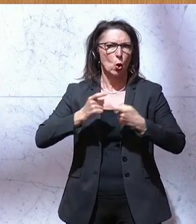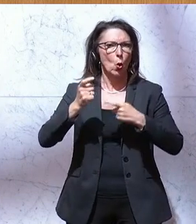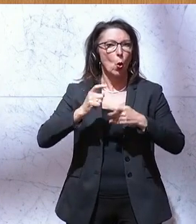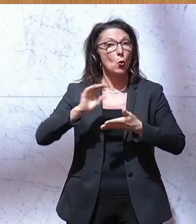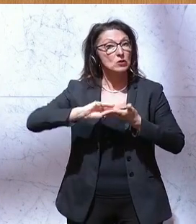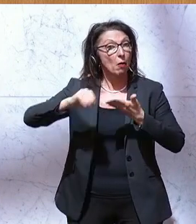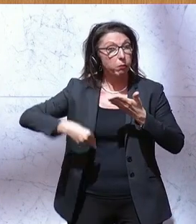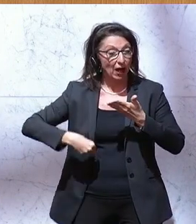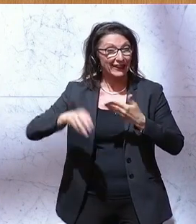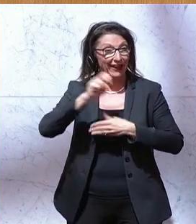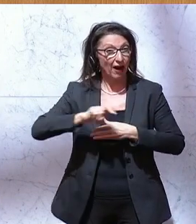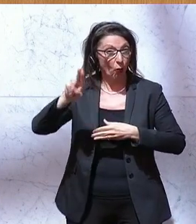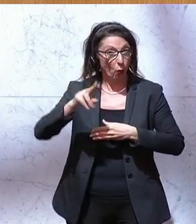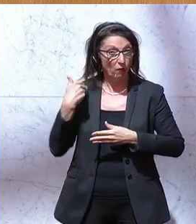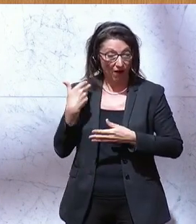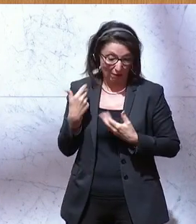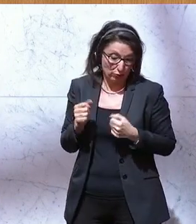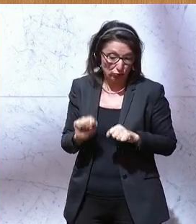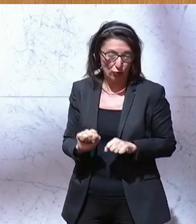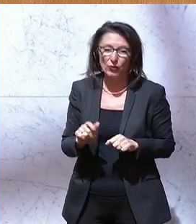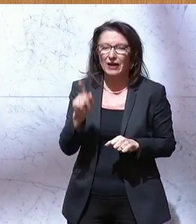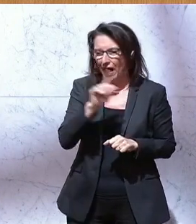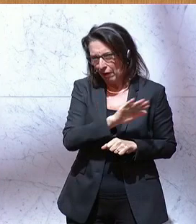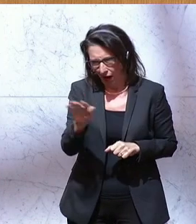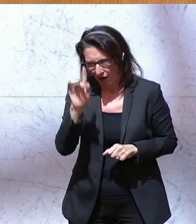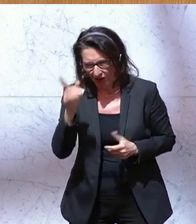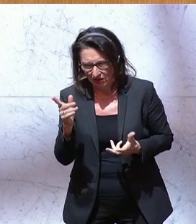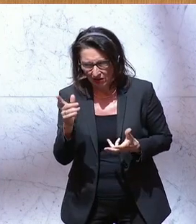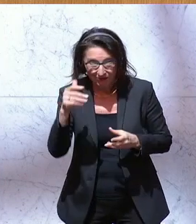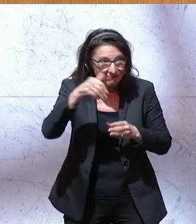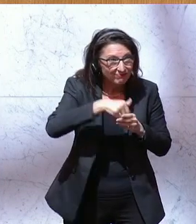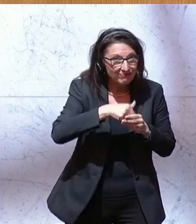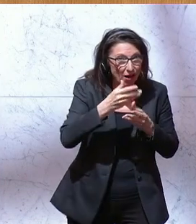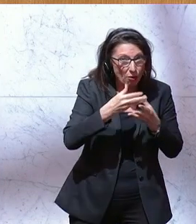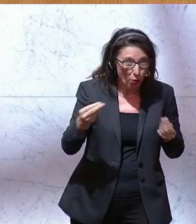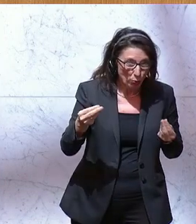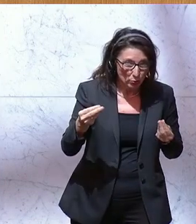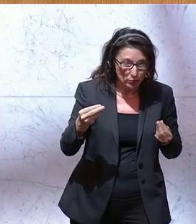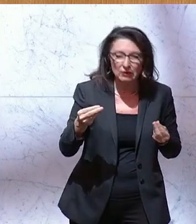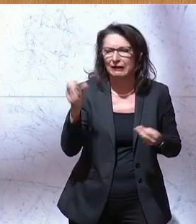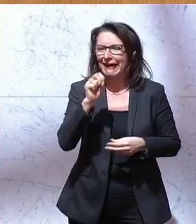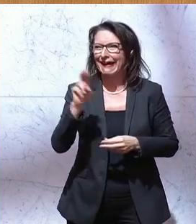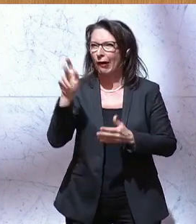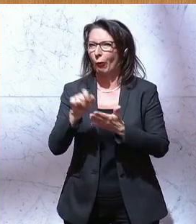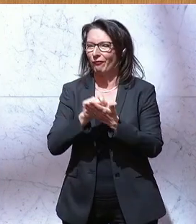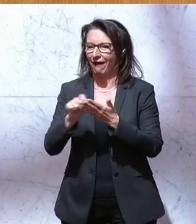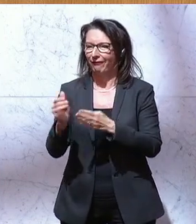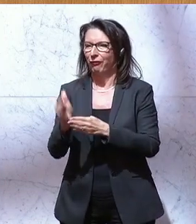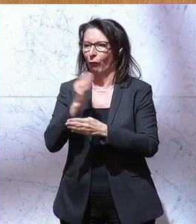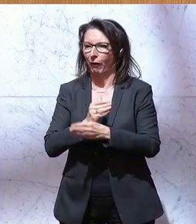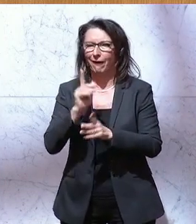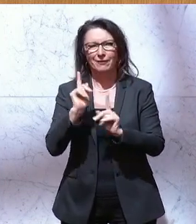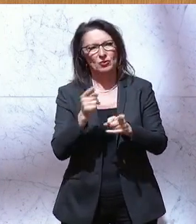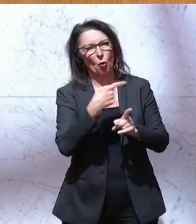Wir wissen alle, es ist keine Lösung, sondern nur eine, jetzt einfach vor der EU-Wahl soll es die EU-Wähler